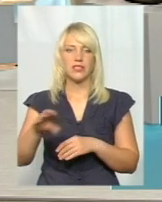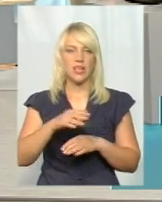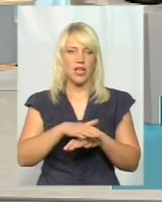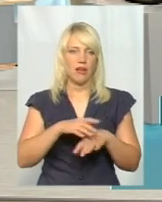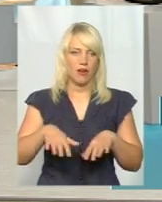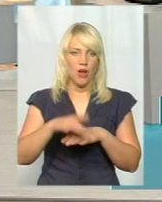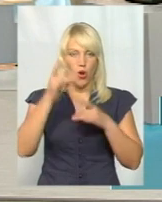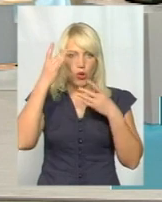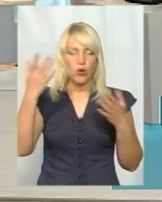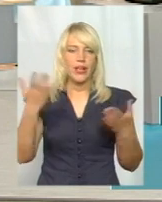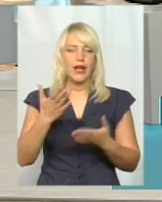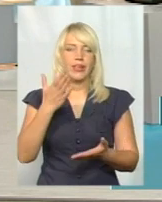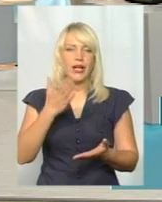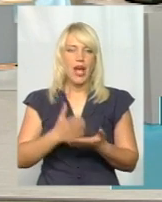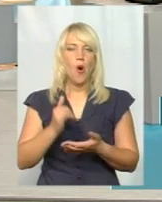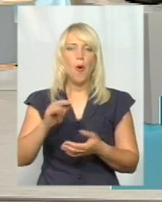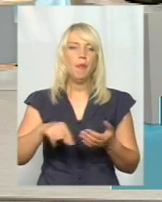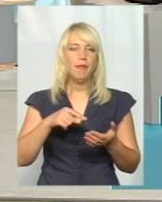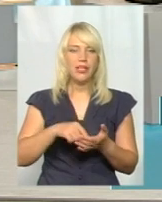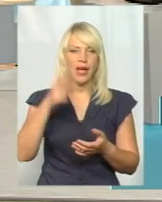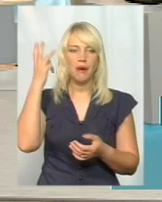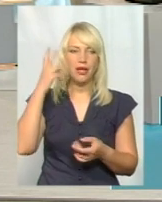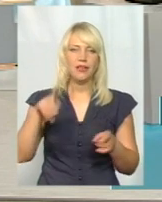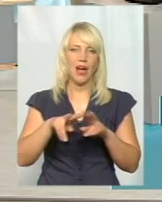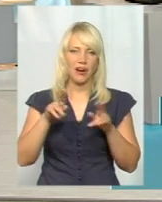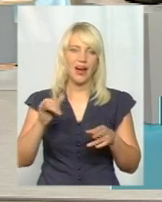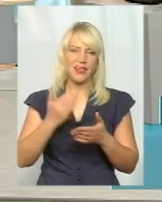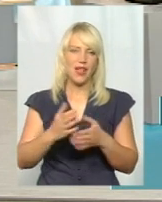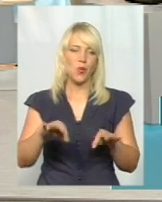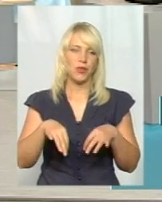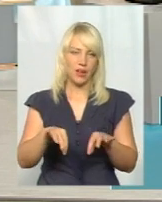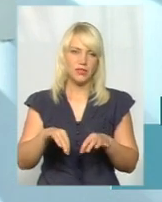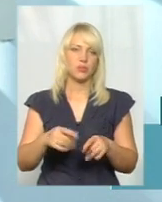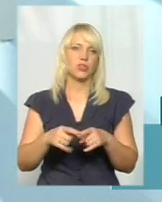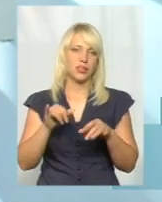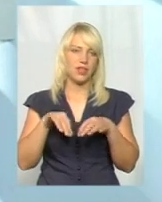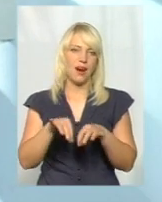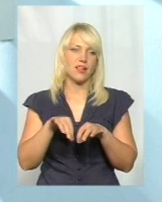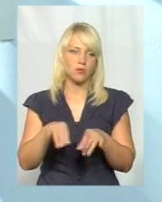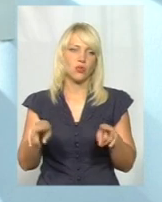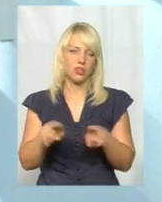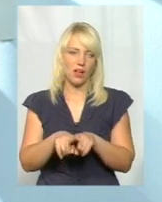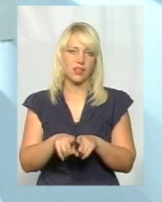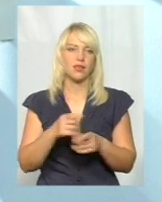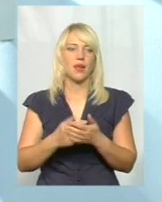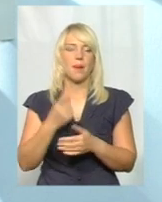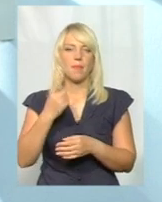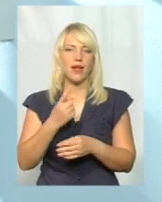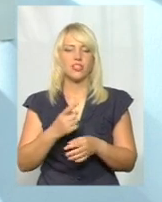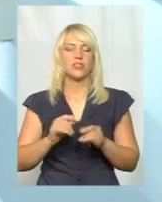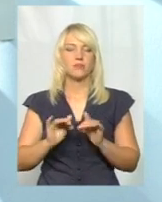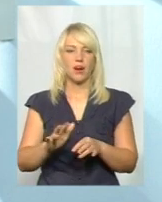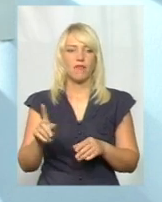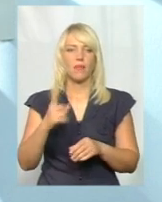І та культура, яка існує в місті Хмельницькому, то вона така сама існує в транспорті. Транспорт – це фільтр. Першою справою ми ранком